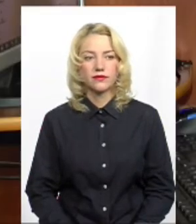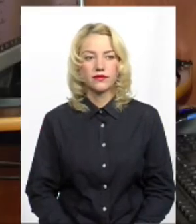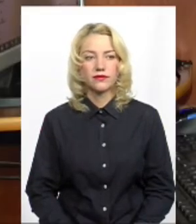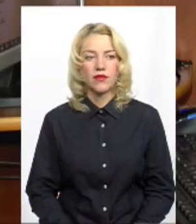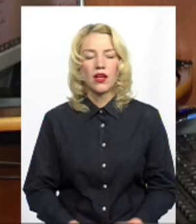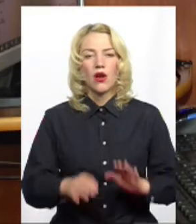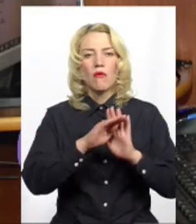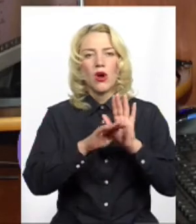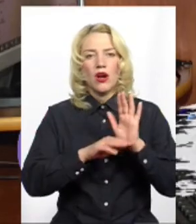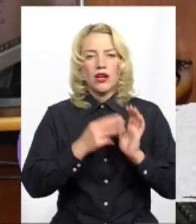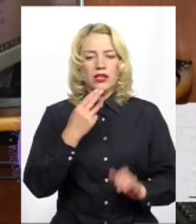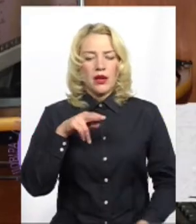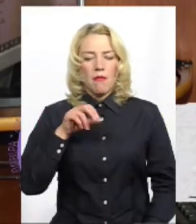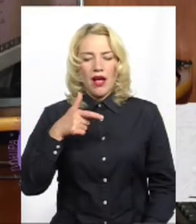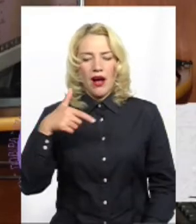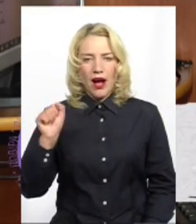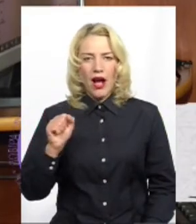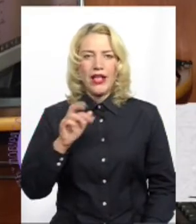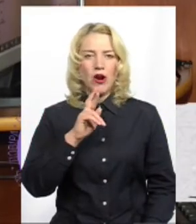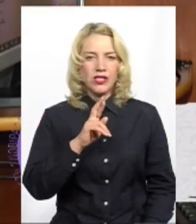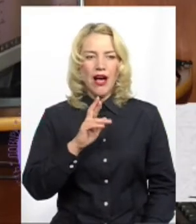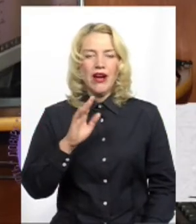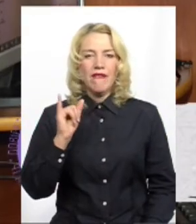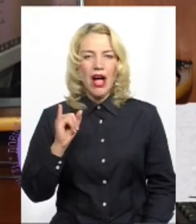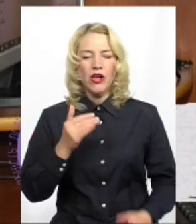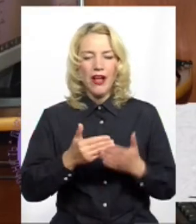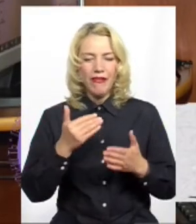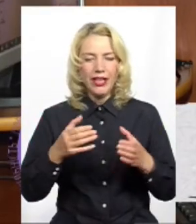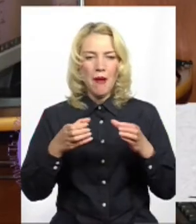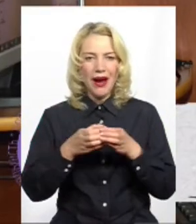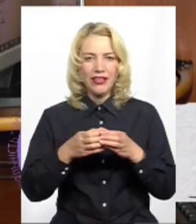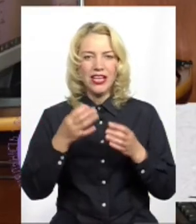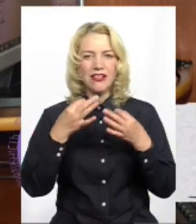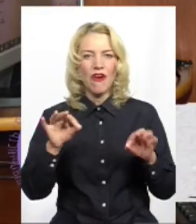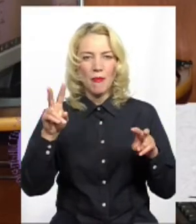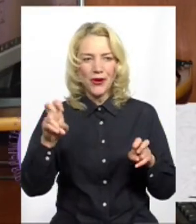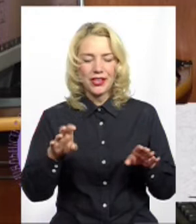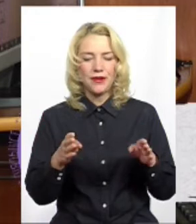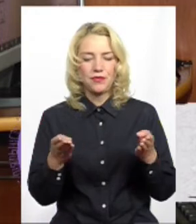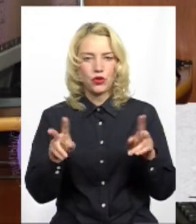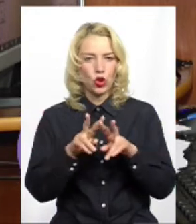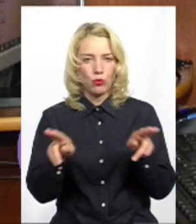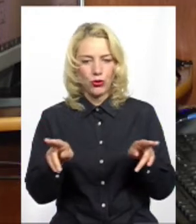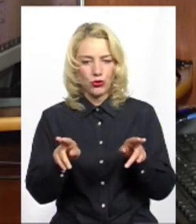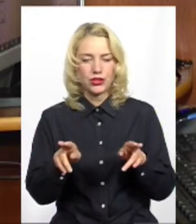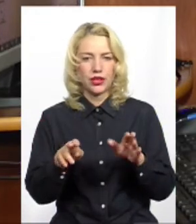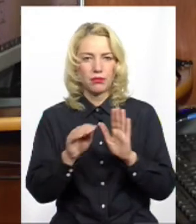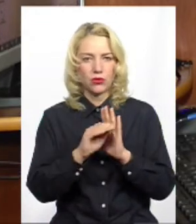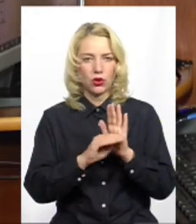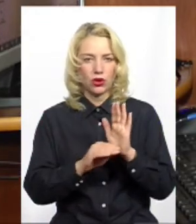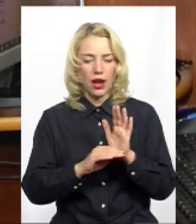Програма «Шпега» Ярослава Івановича від партії «Свобода» дублює програму партії